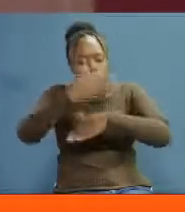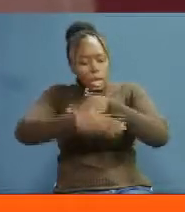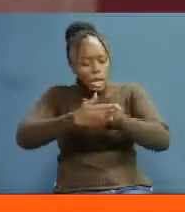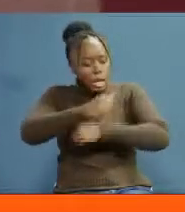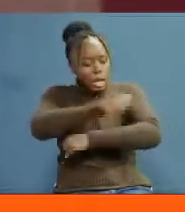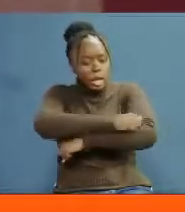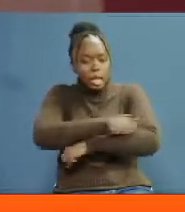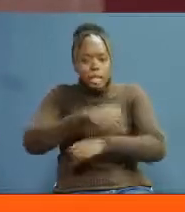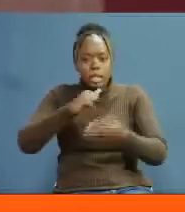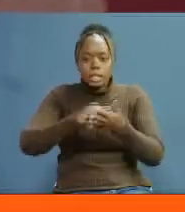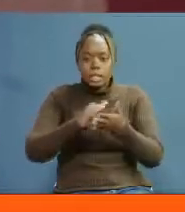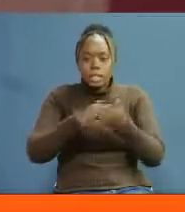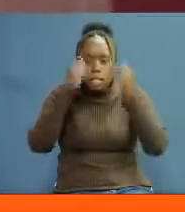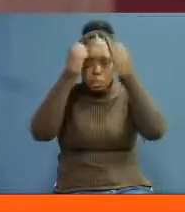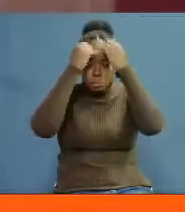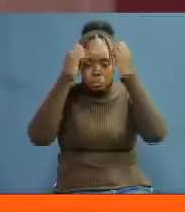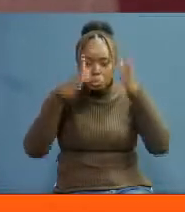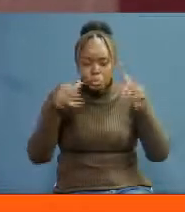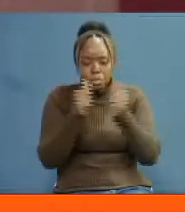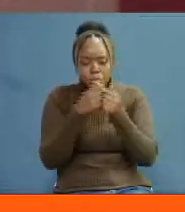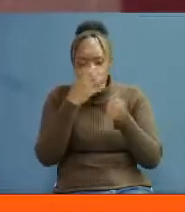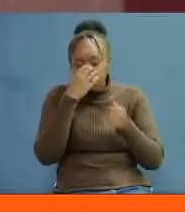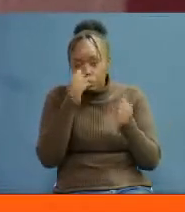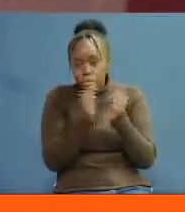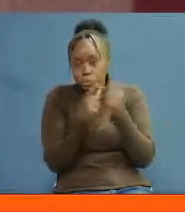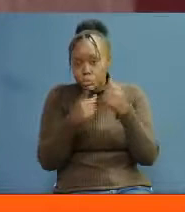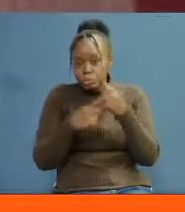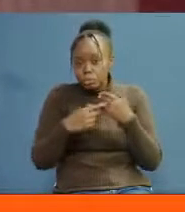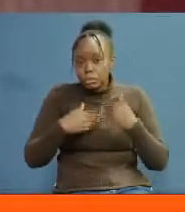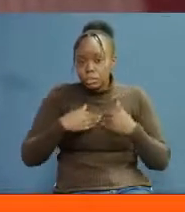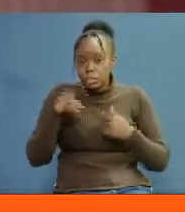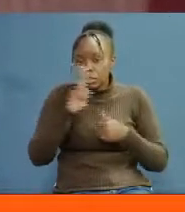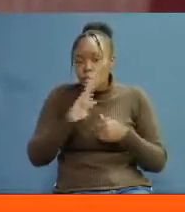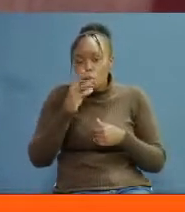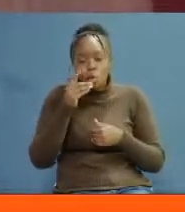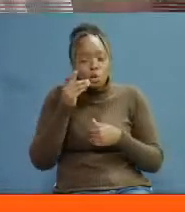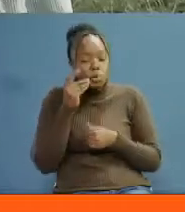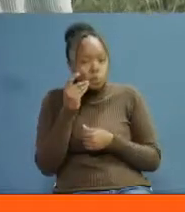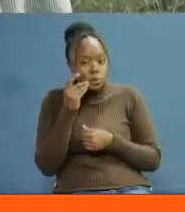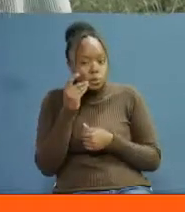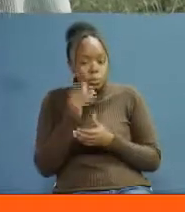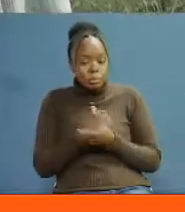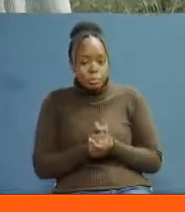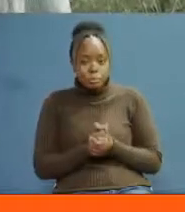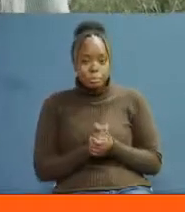kwa ni watoto wa hadi miaka kuminamoja wamedhibitishwa kutumia madawa kulevia